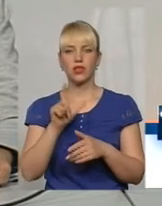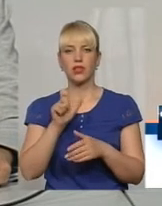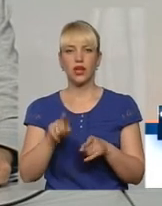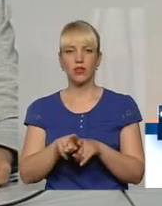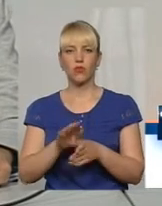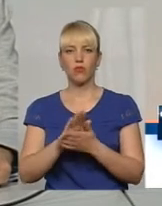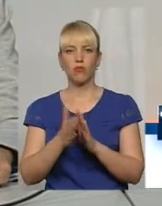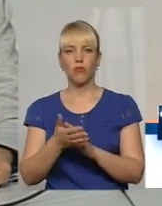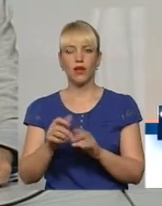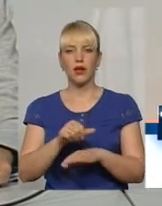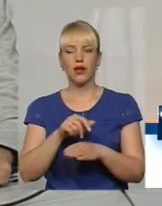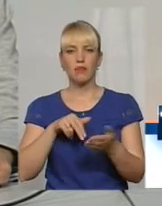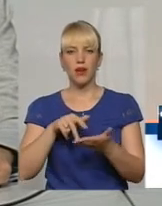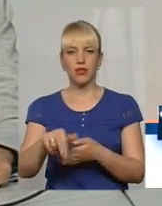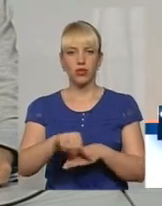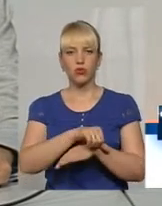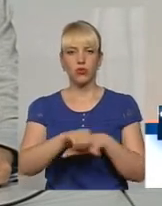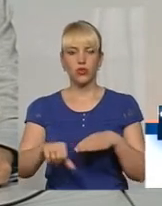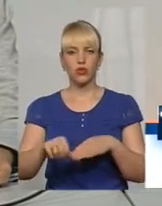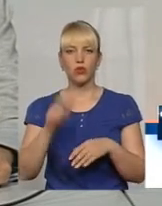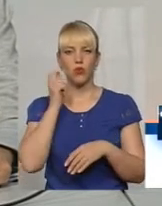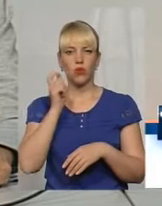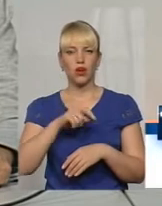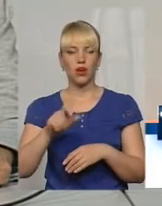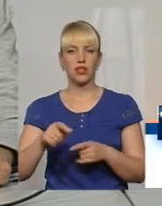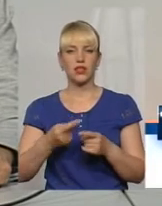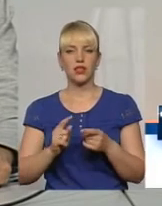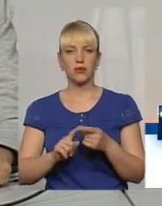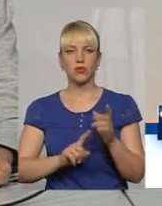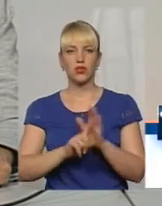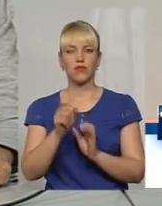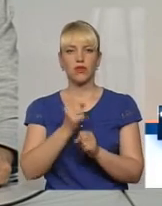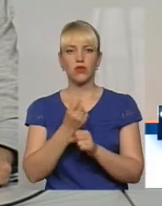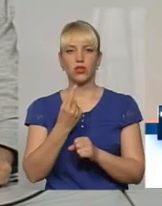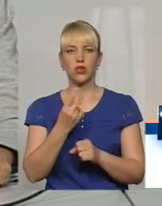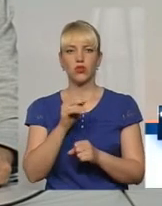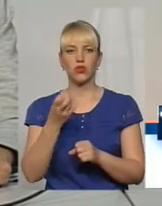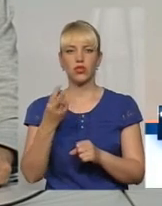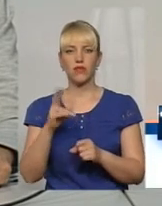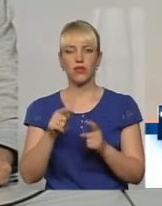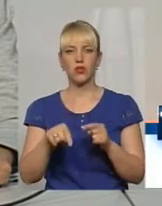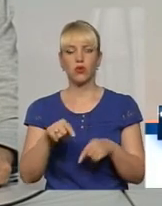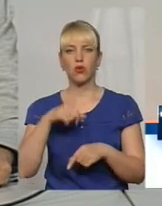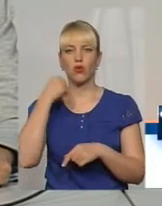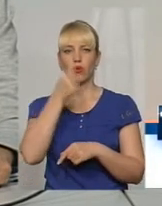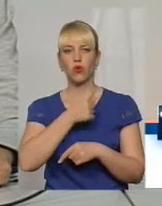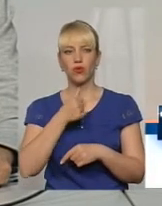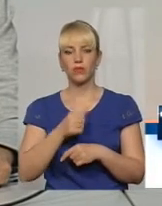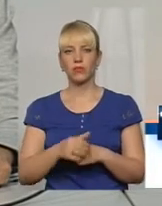перетину кордону саме українцями. Розпочав він діяти з 11 червня поточного року,